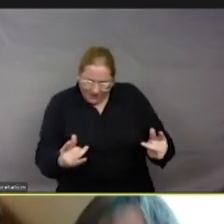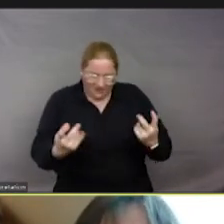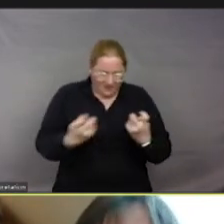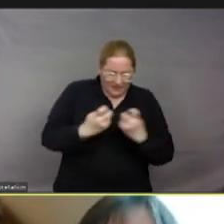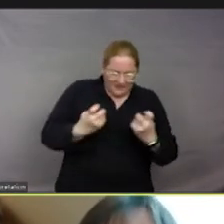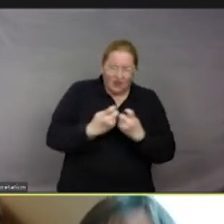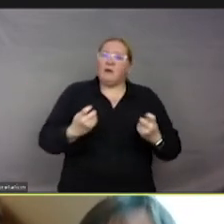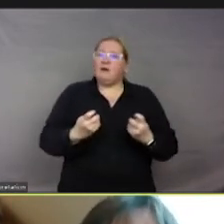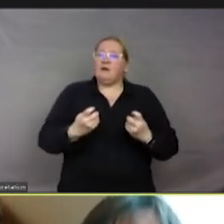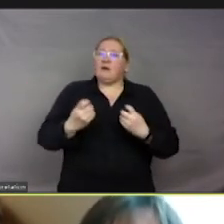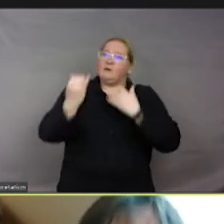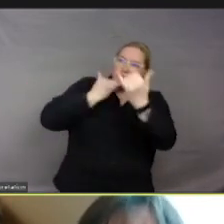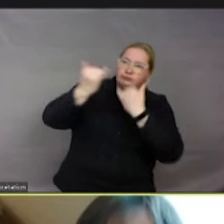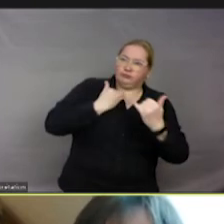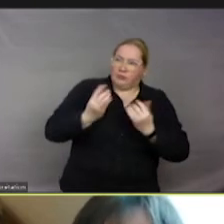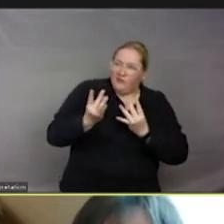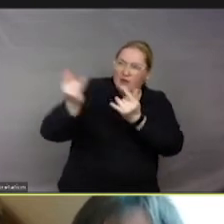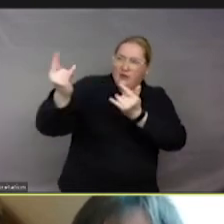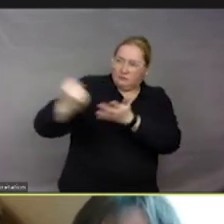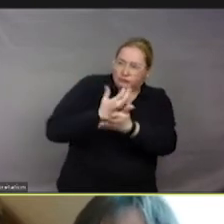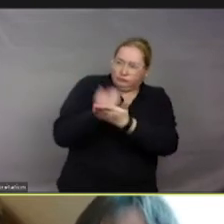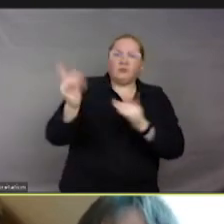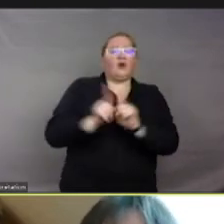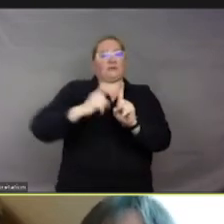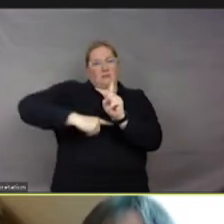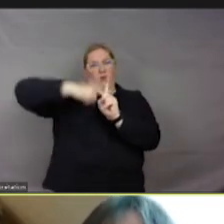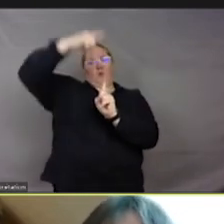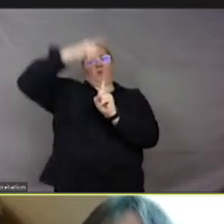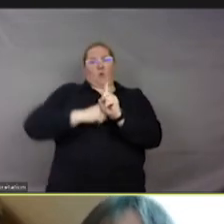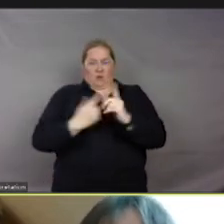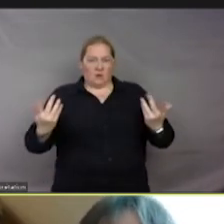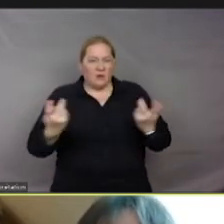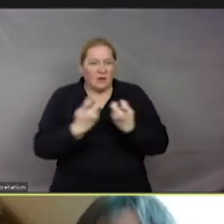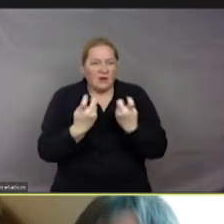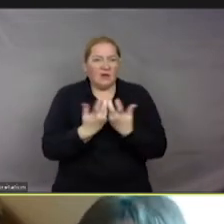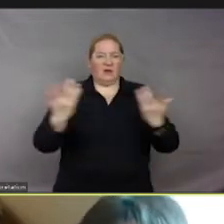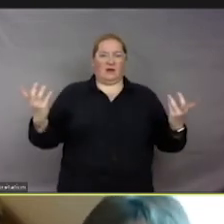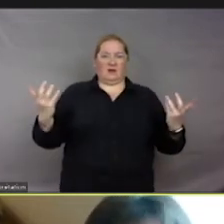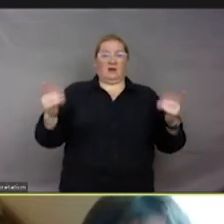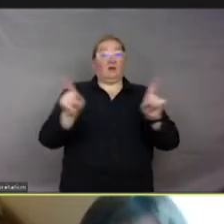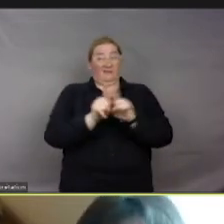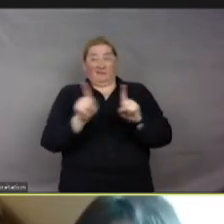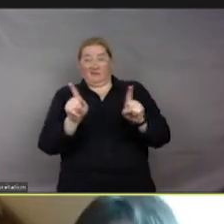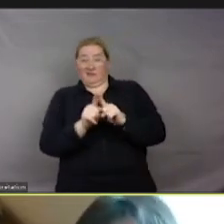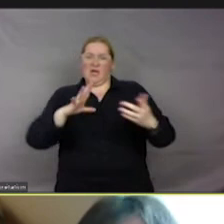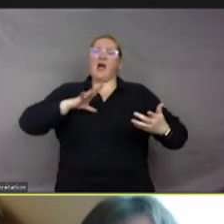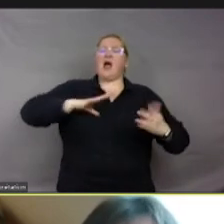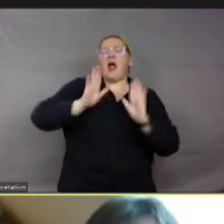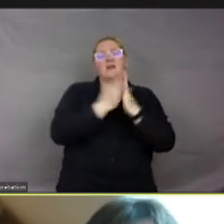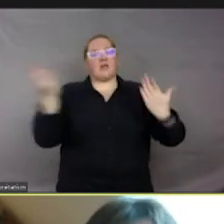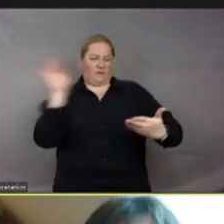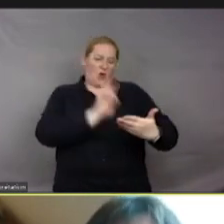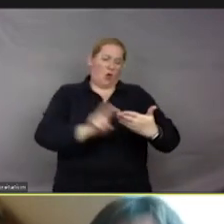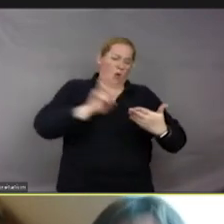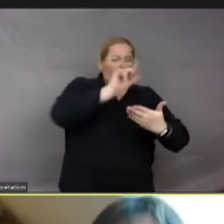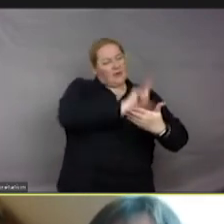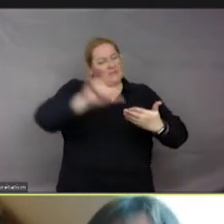exemple. On l'utilise aussi en métrologie. On va parler d'un roman qui a une grande sensibilité en